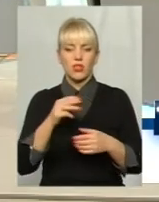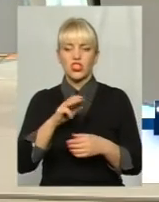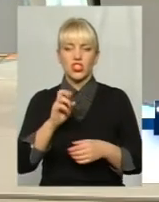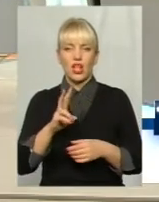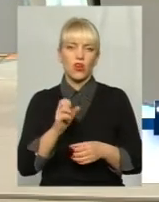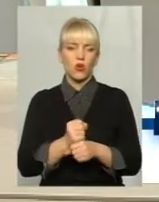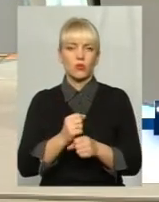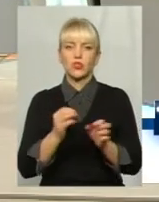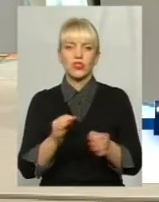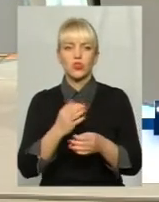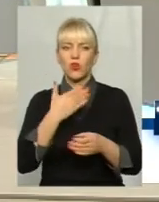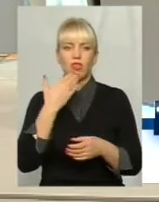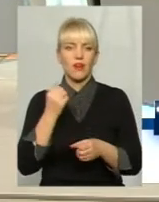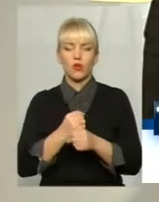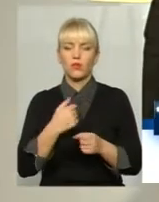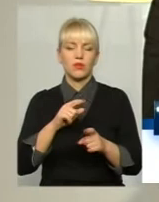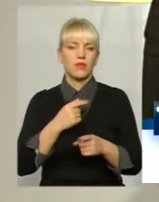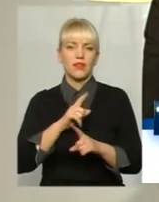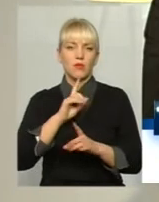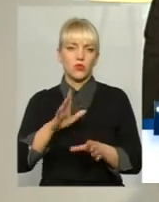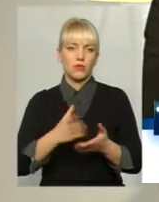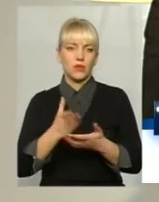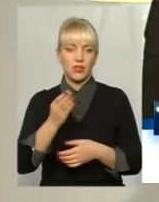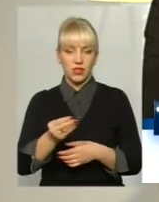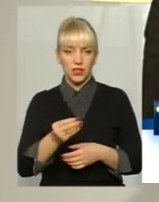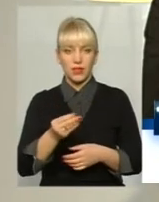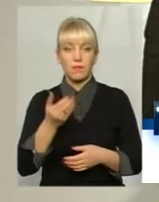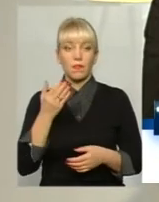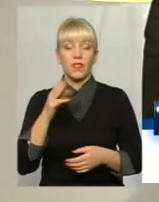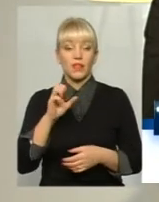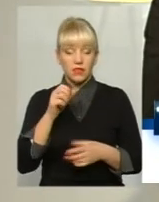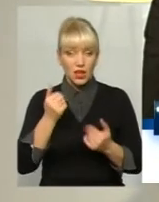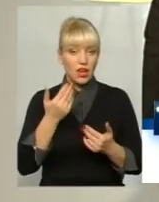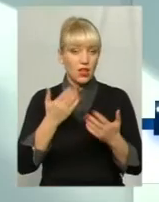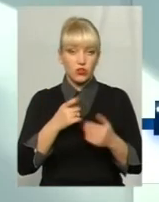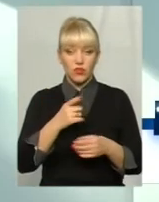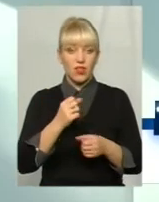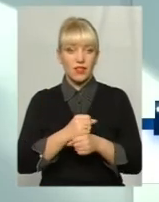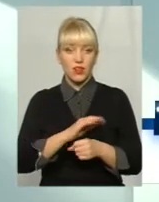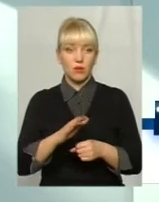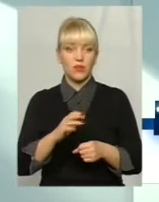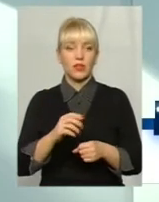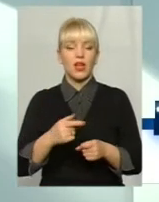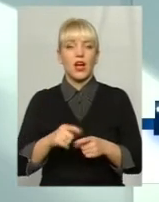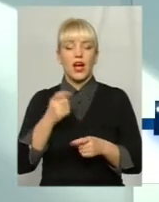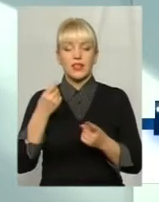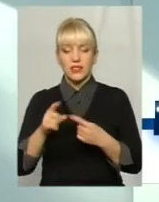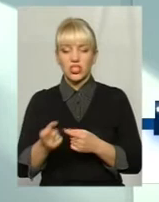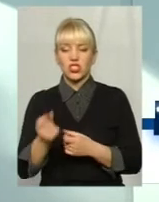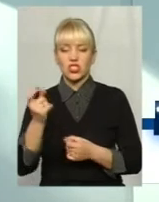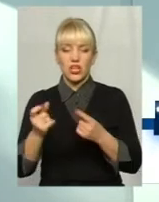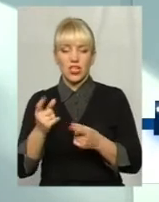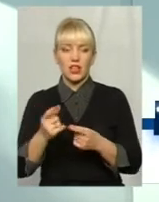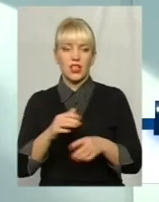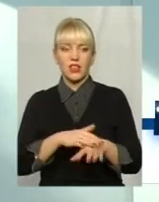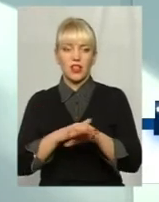вони нічого не роблять, ми їм не плоти. Ну, так вони не роблять, іншого з жерел надходження житлосплуатсійних